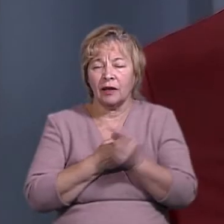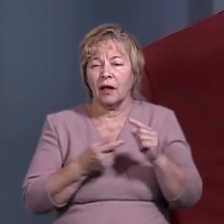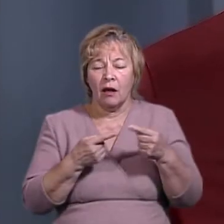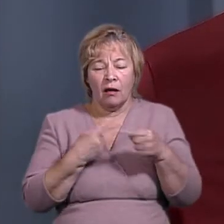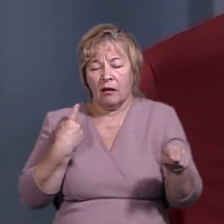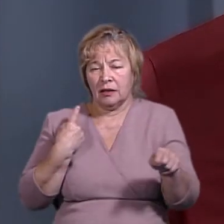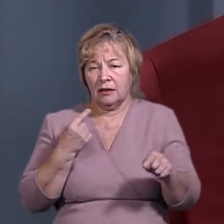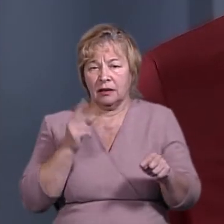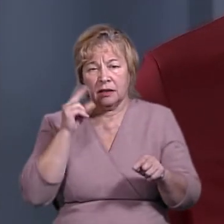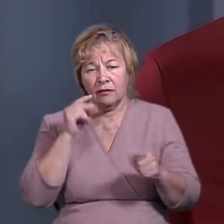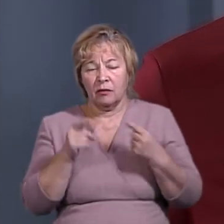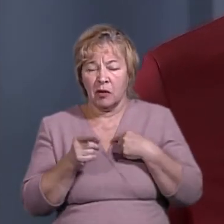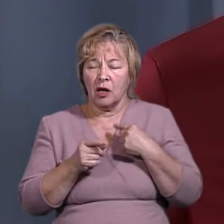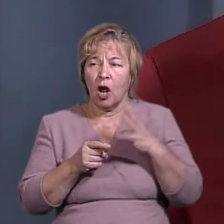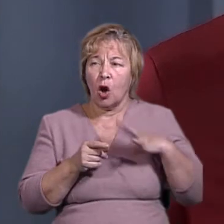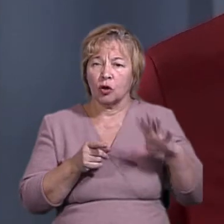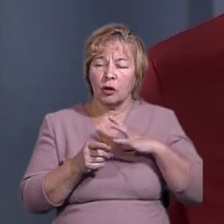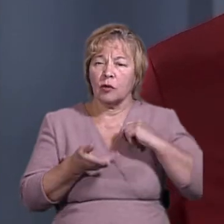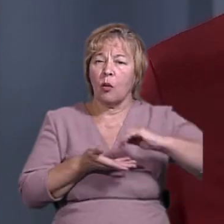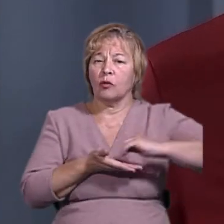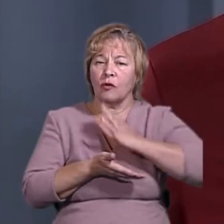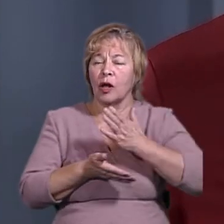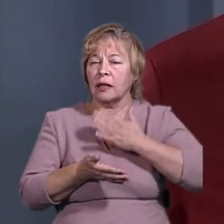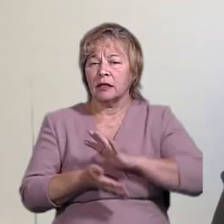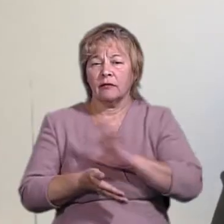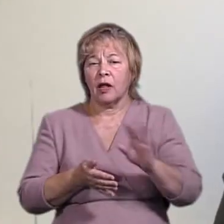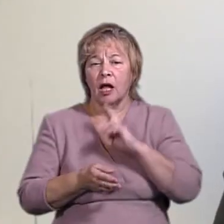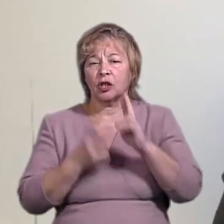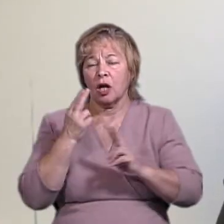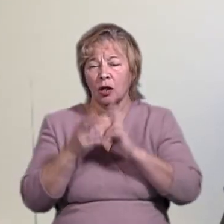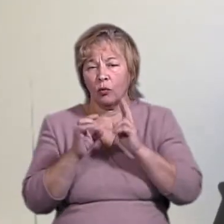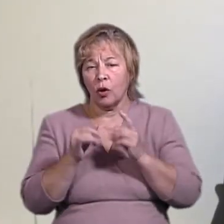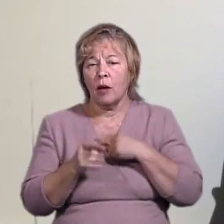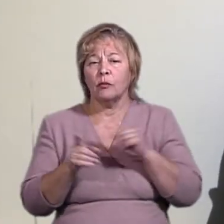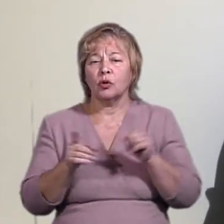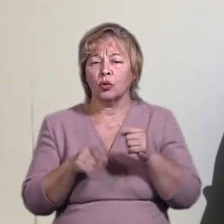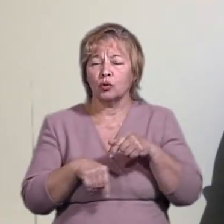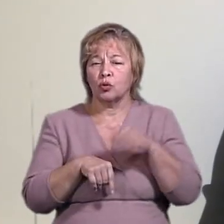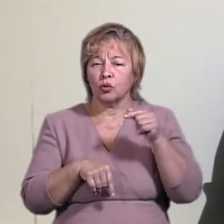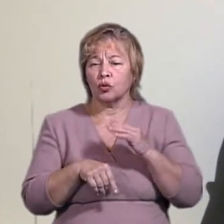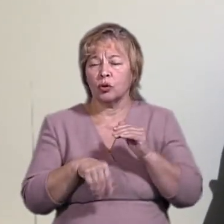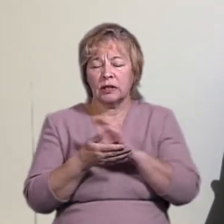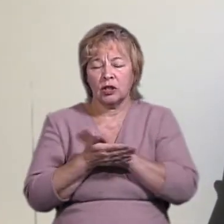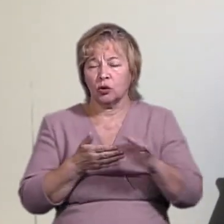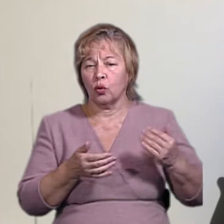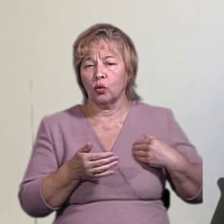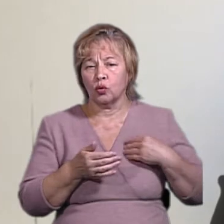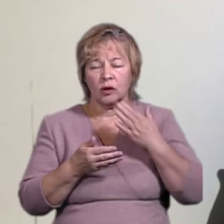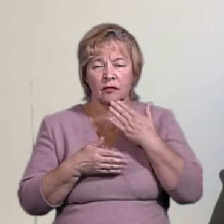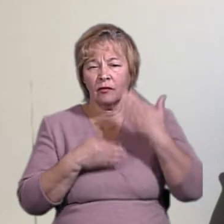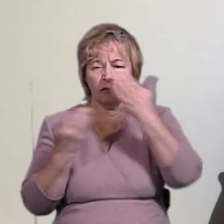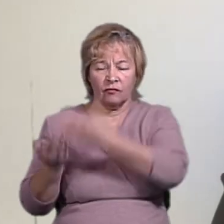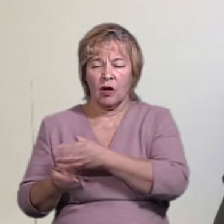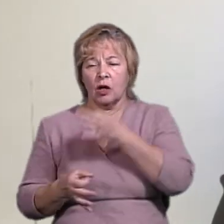очікуємо, що нам відмовлять, не задовольнять цю скаргу, і ми з чистою душою звертаємося до відповідного